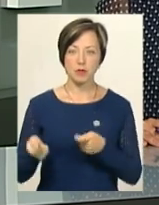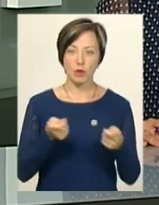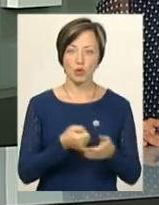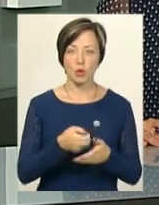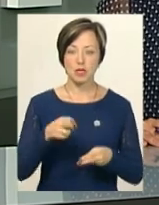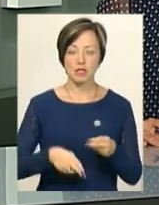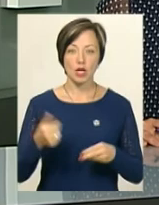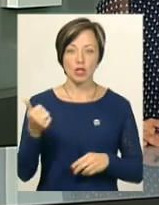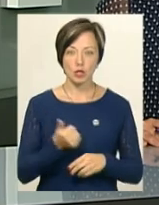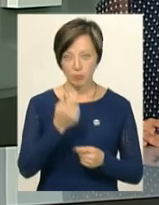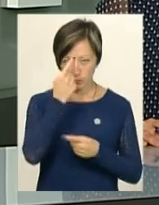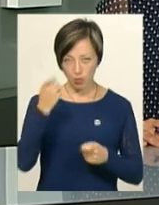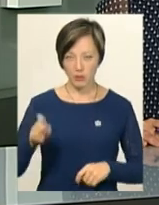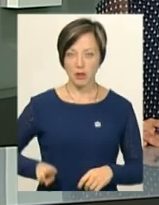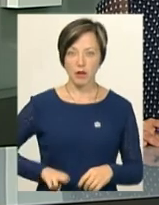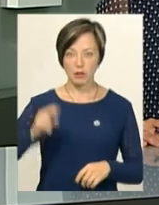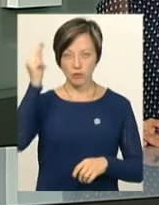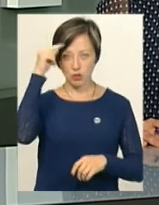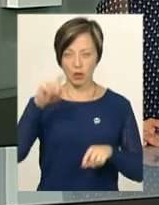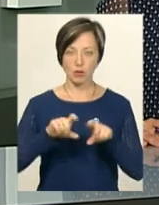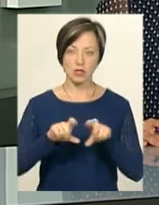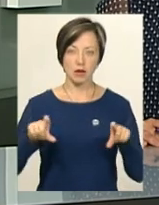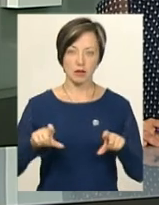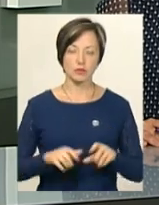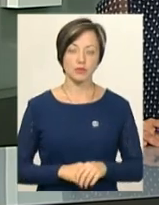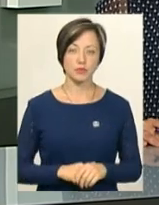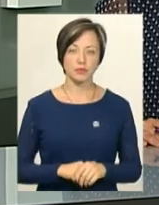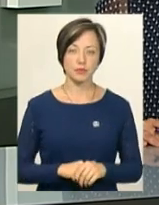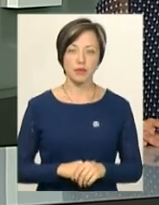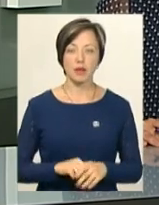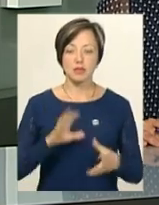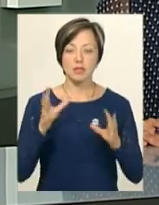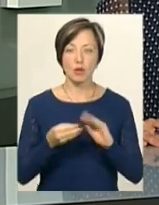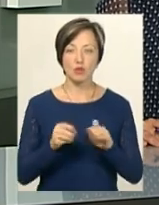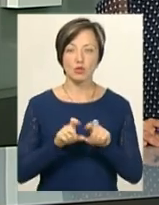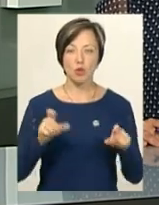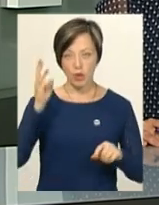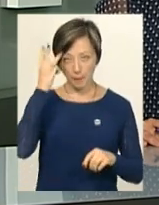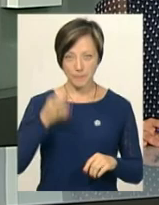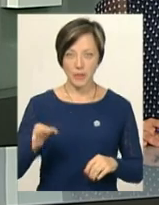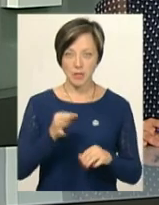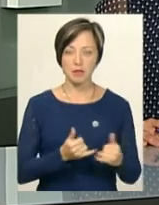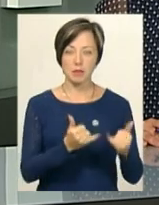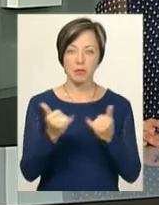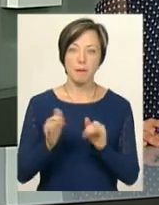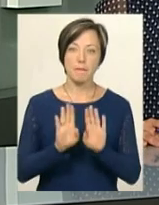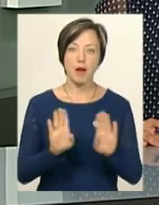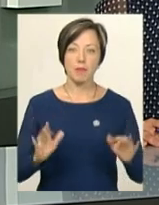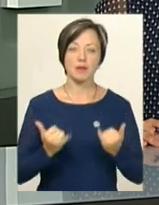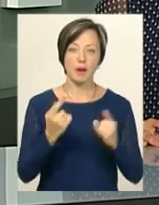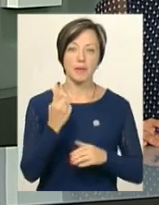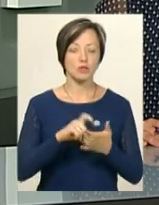кінця цього тижня, повідомив директор навчального закладу Андрій Андрійчук. Загалом школи Хмельниччини забезпечені меблями для